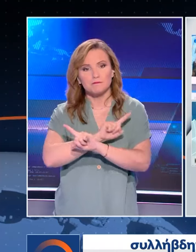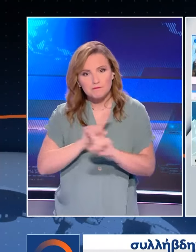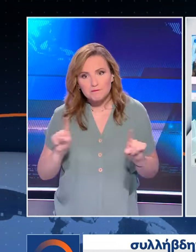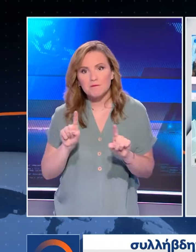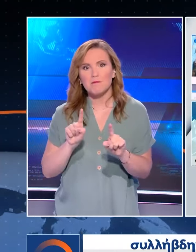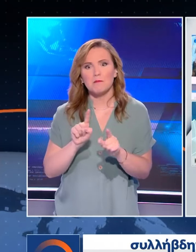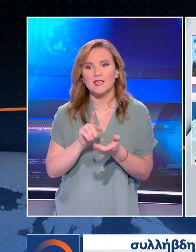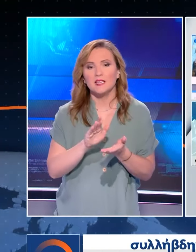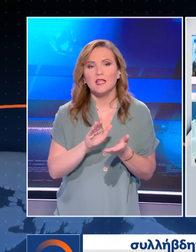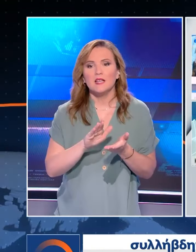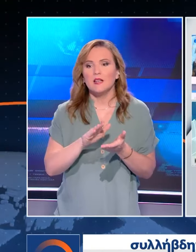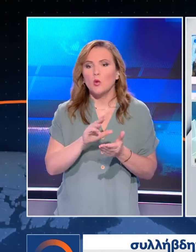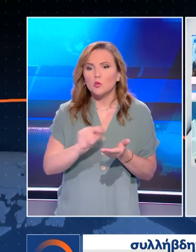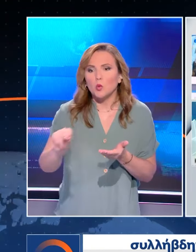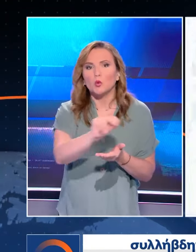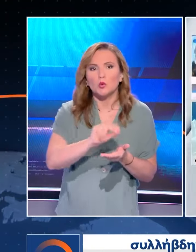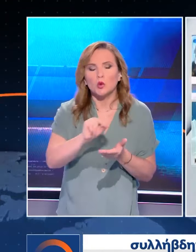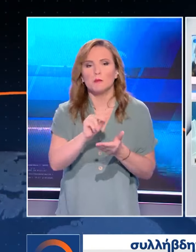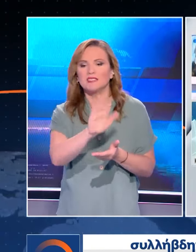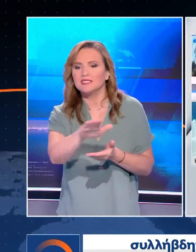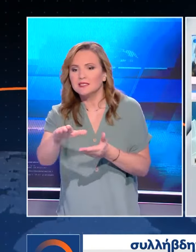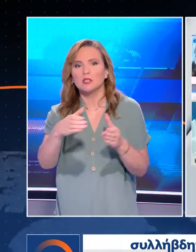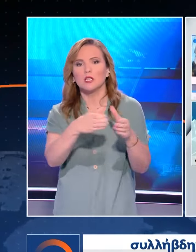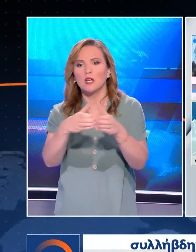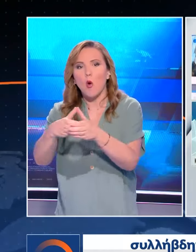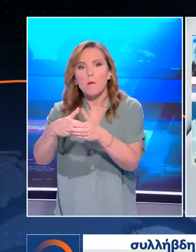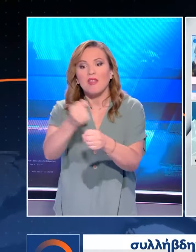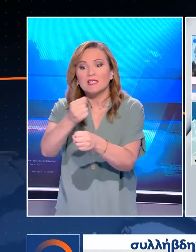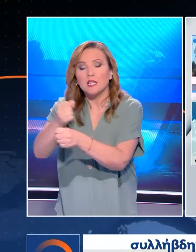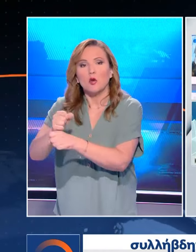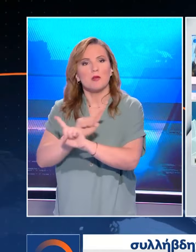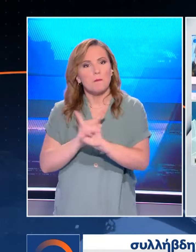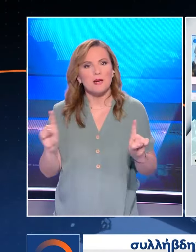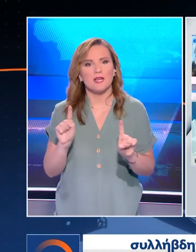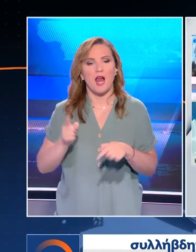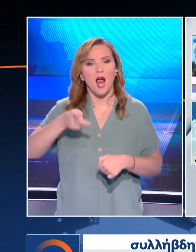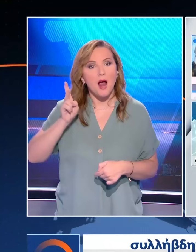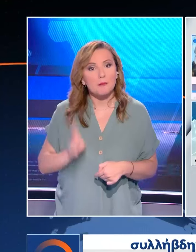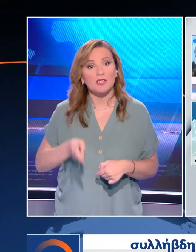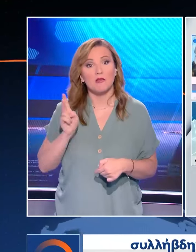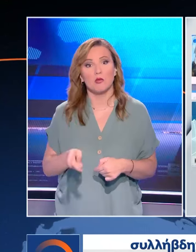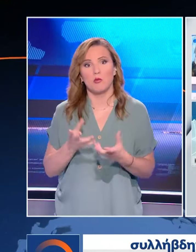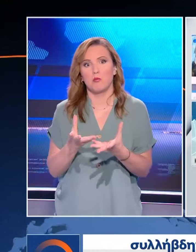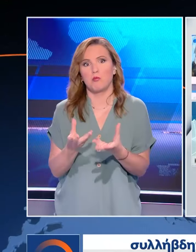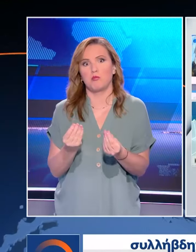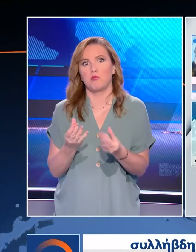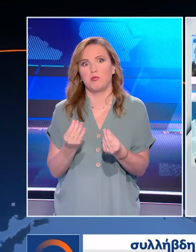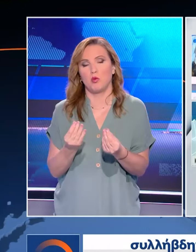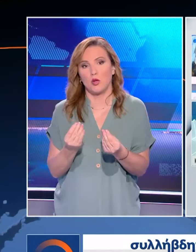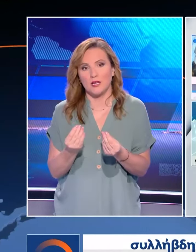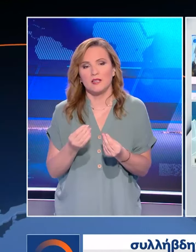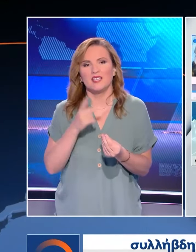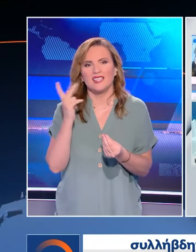Σιλίβδιν κατηγορίες εργαζομένων Είναι πολύ πολύ επικίνδυνο Και οδηγεί σε